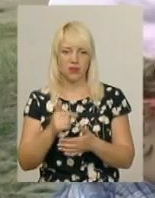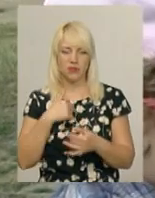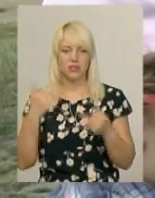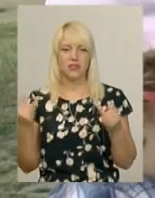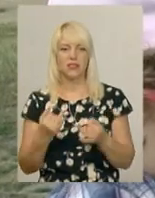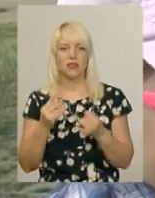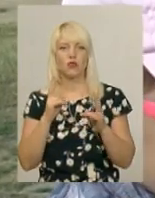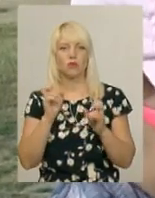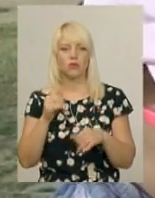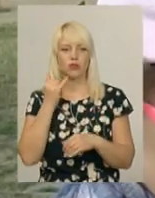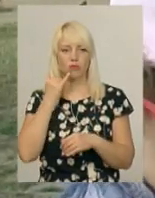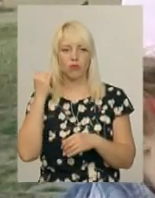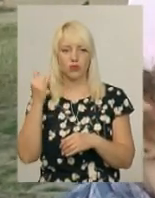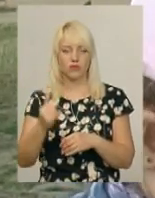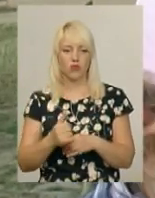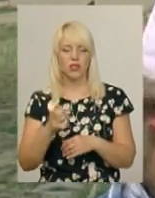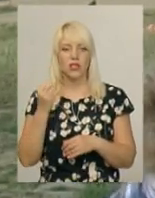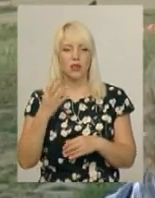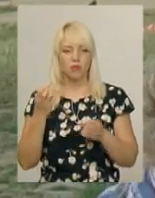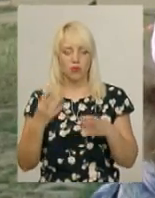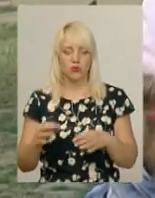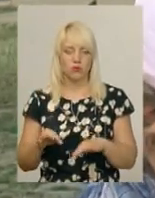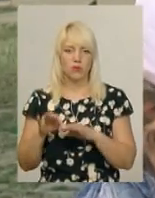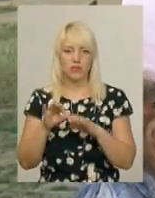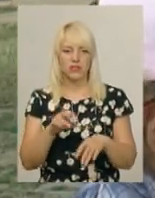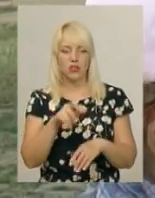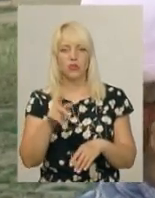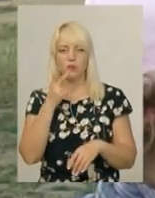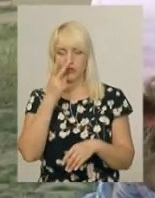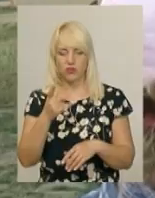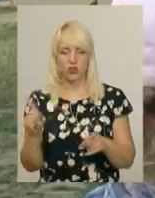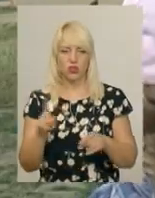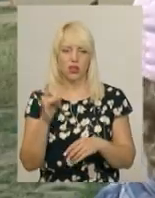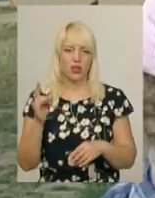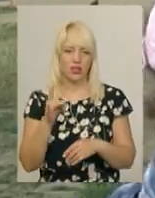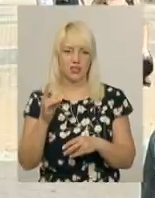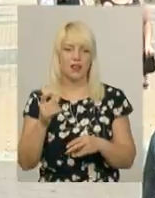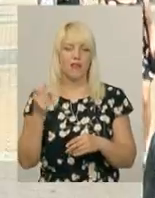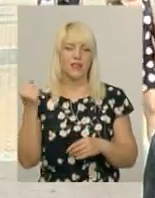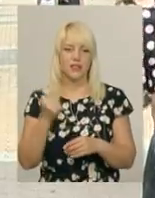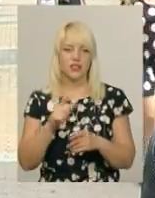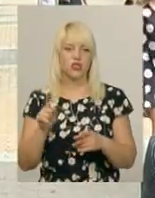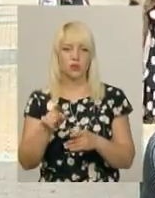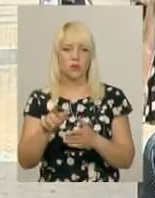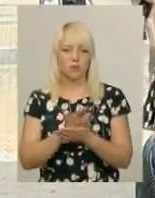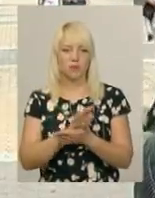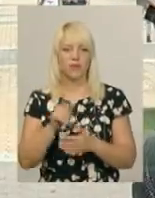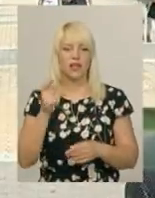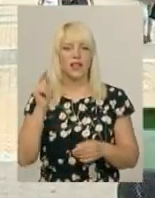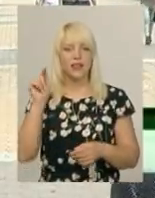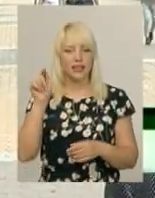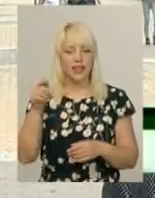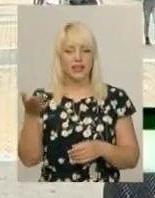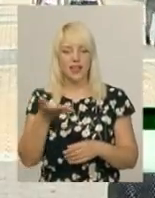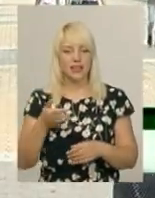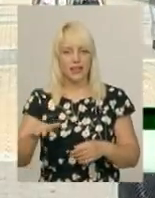цікаво, кому можна позвонити і просто привезти людей, щоб вони хоча б раз в неділю проводили якесь прибирання. Та територія отримується ТОВБРАО,